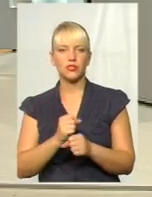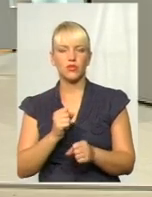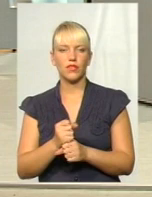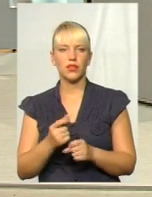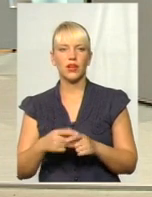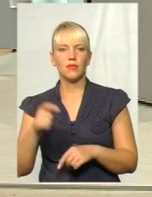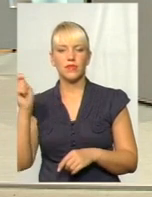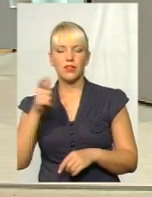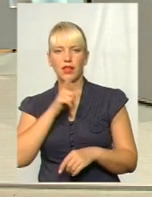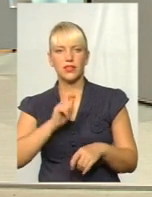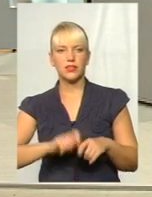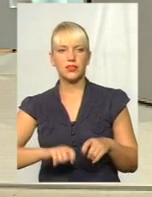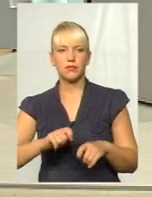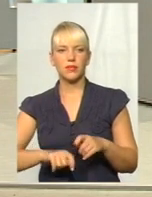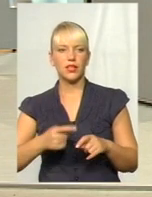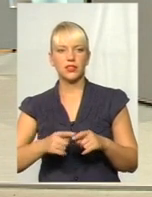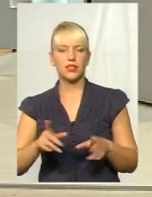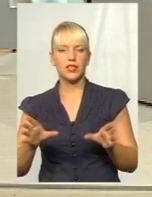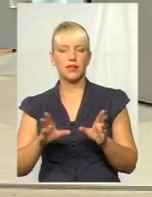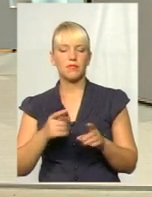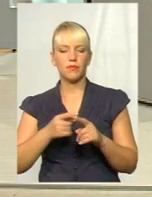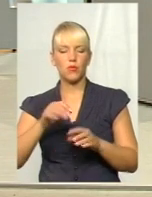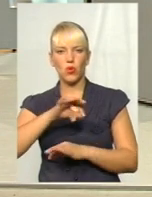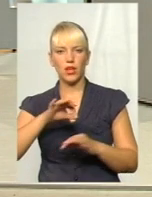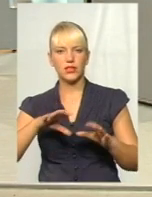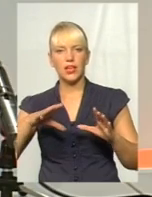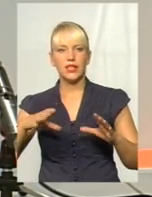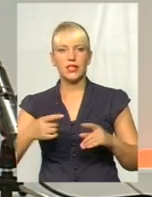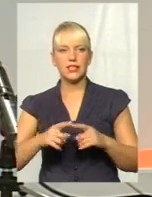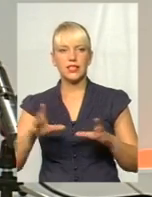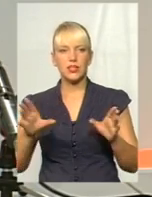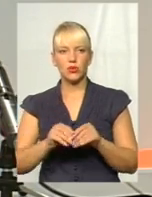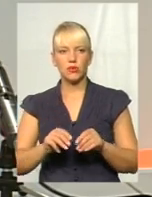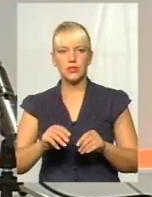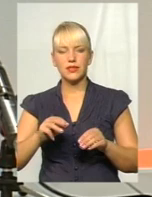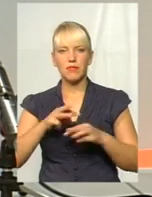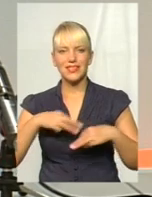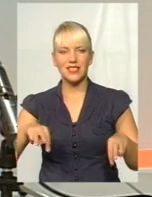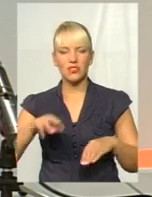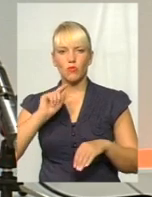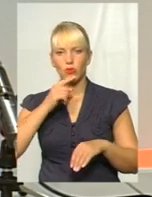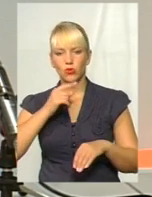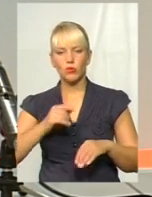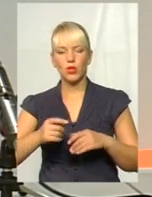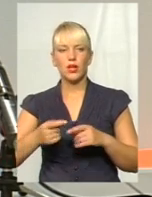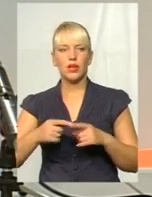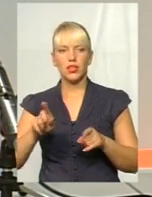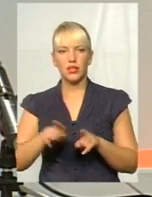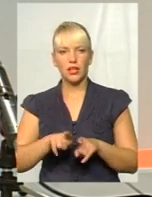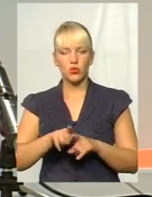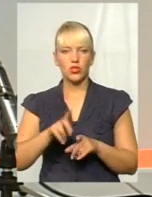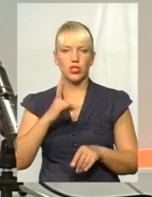приїжджають експерти. Цей проєкт реалізується спільно з Міністерством економіки, Торгово-промислової палати України, а також Королівством